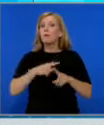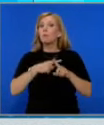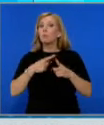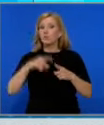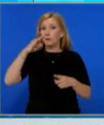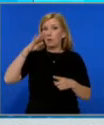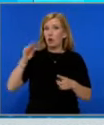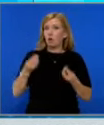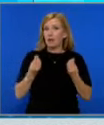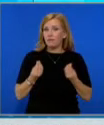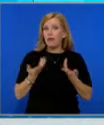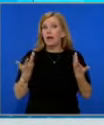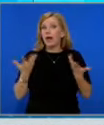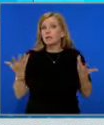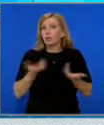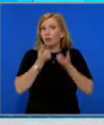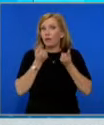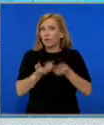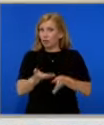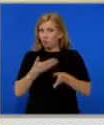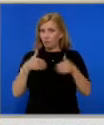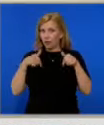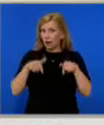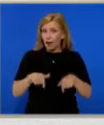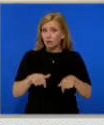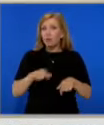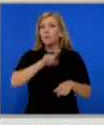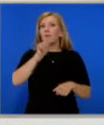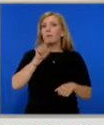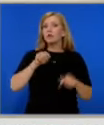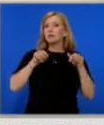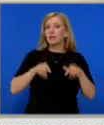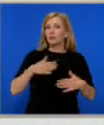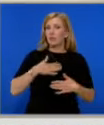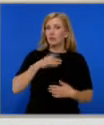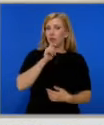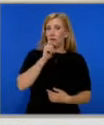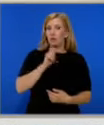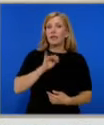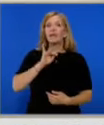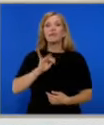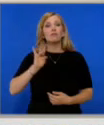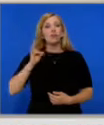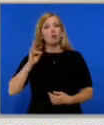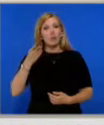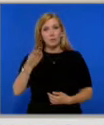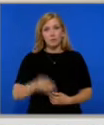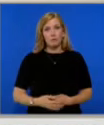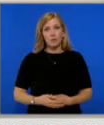разследващите са стигнали до схемата толкова рано? Въпросът е към Иво Никодимов, който сега е на пряката ни линия. Иво.